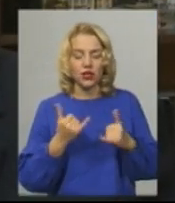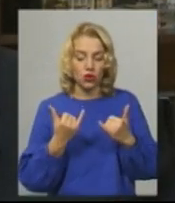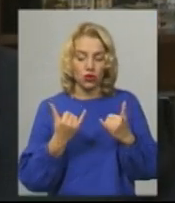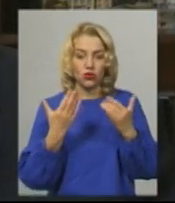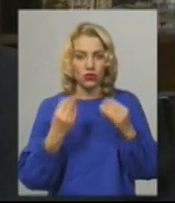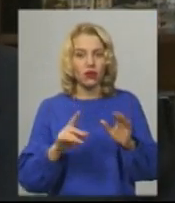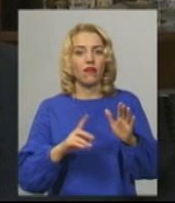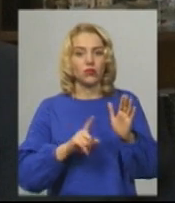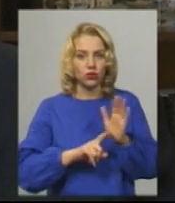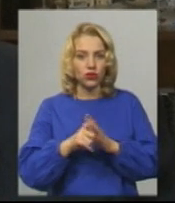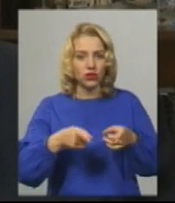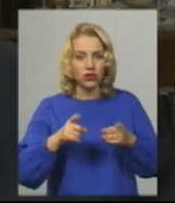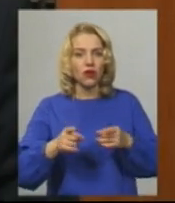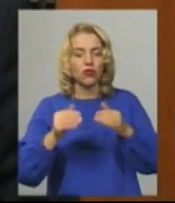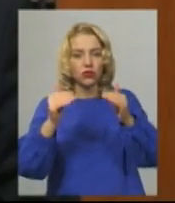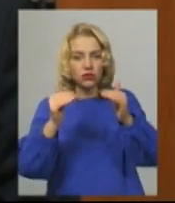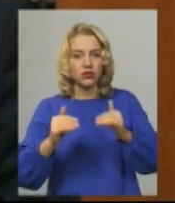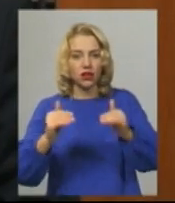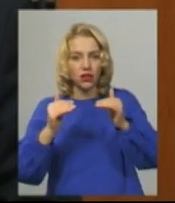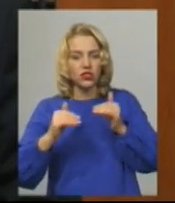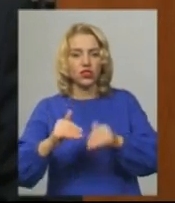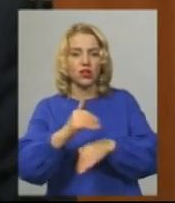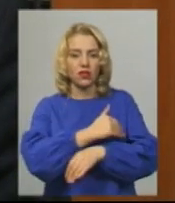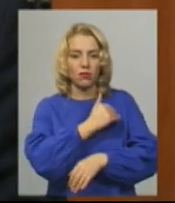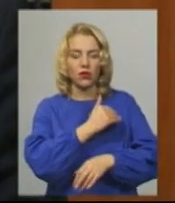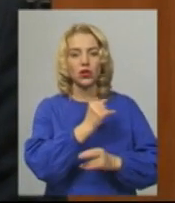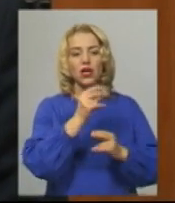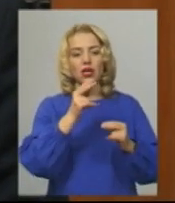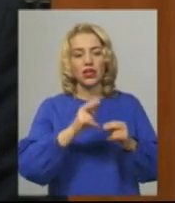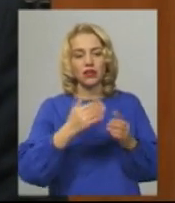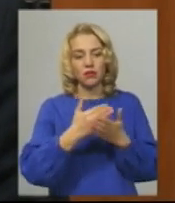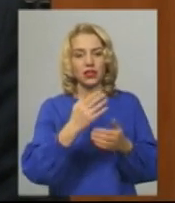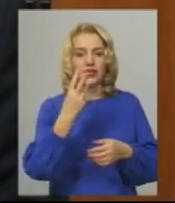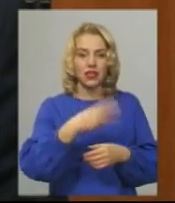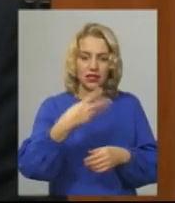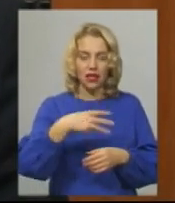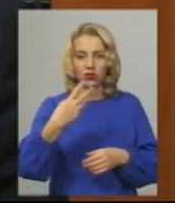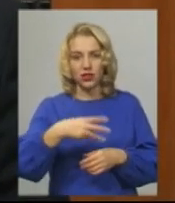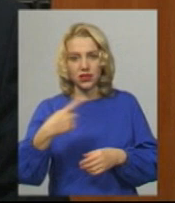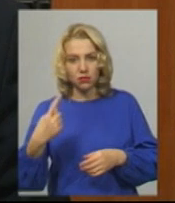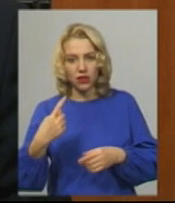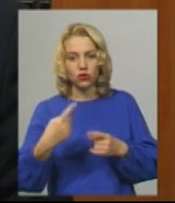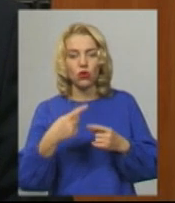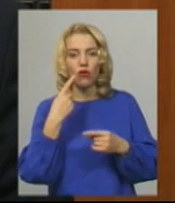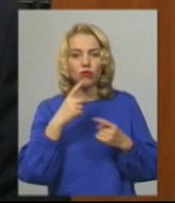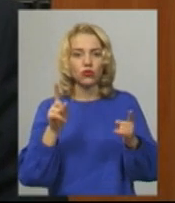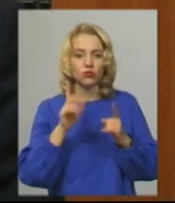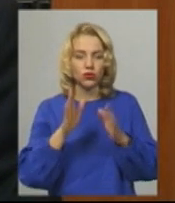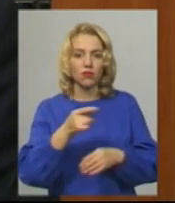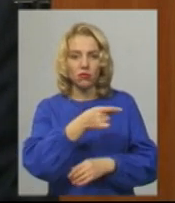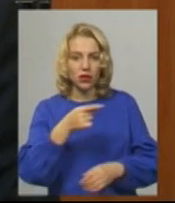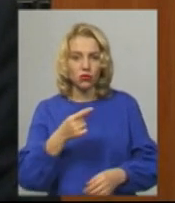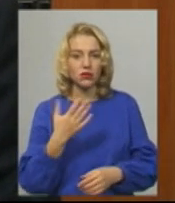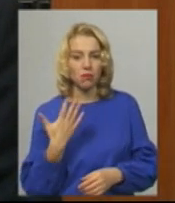температури і десь вже з кінця середи, так, з 31 на 1 прогноз передають до мінус п'яти навіть.